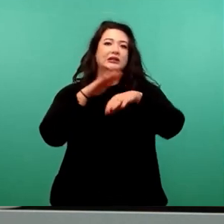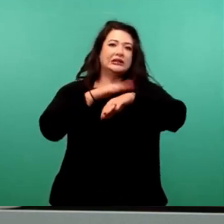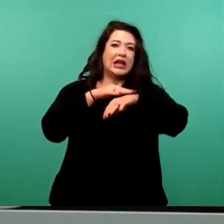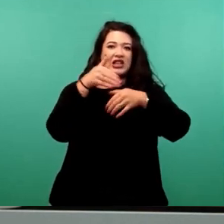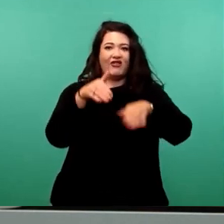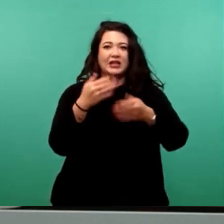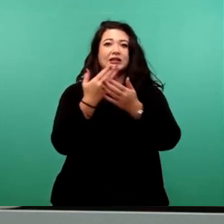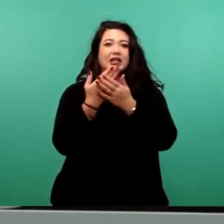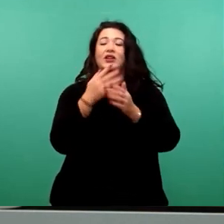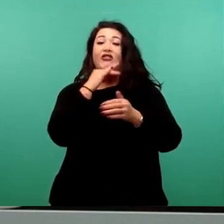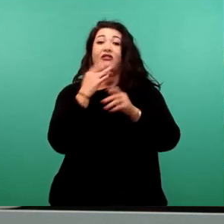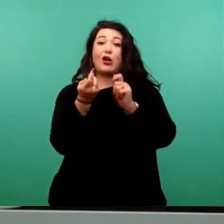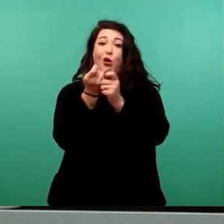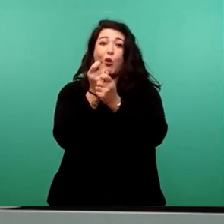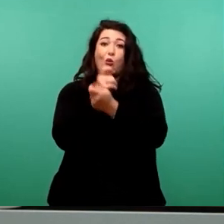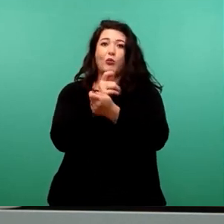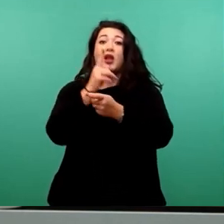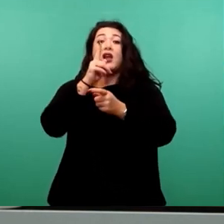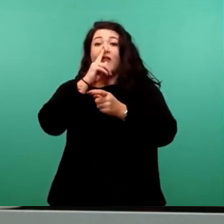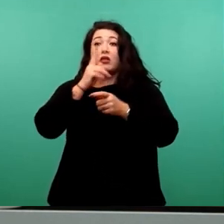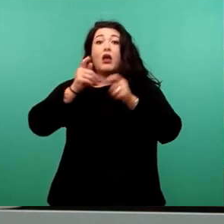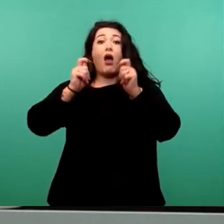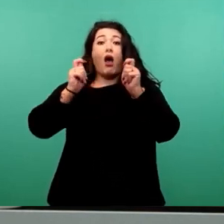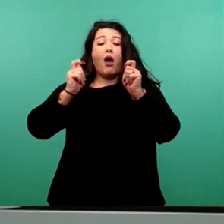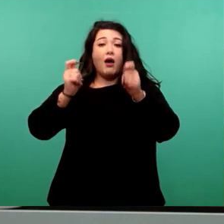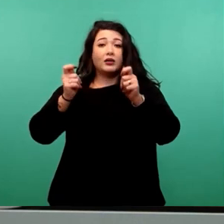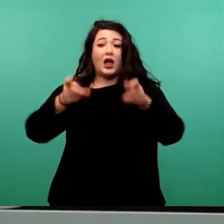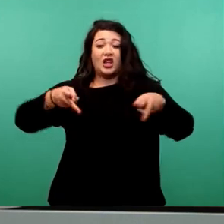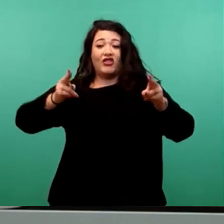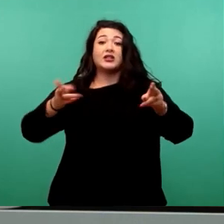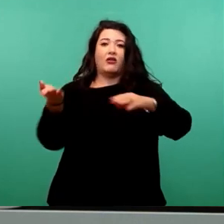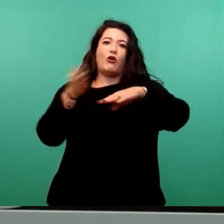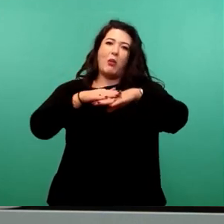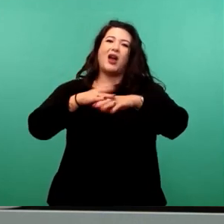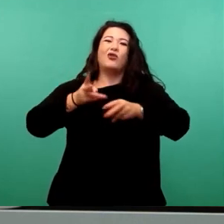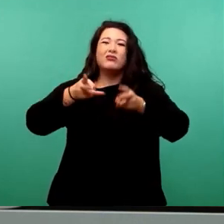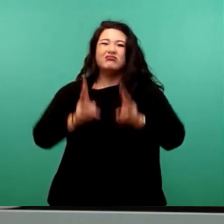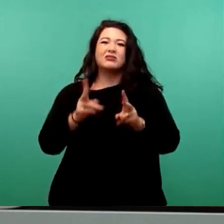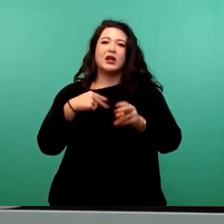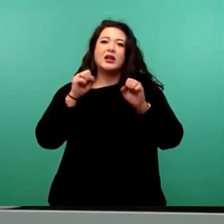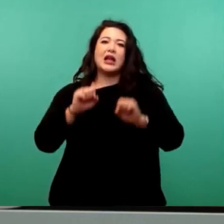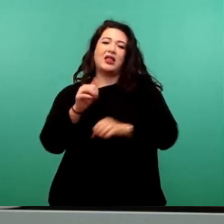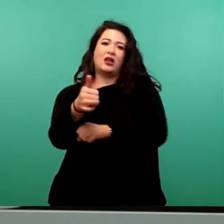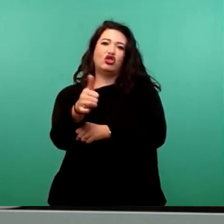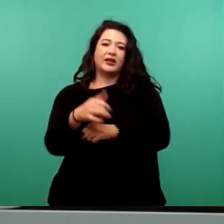Antragstermin tatsächlich durch ist. Und wir haben ein Volumina entsprechend bestätigt.